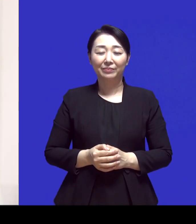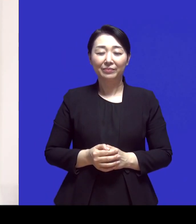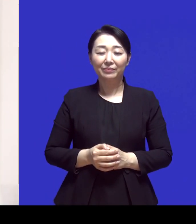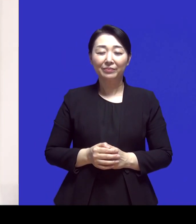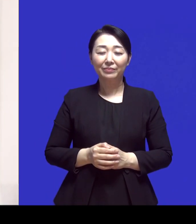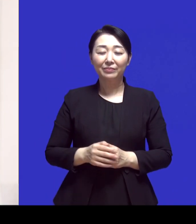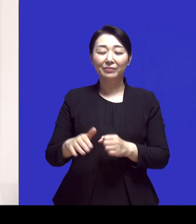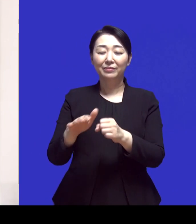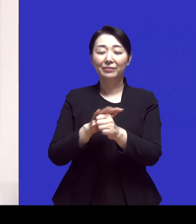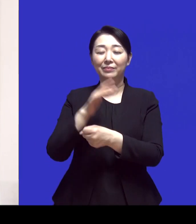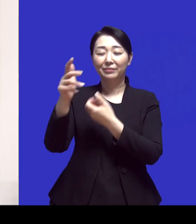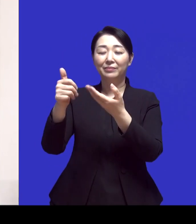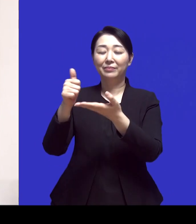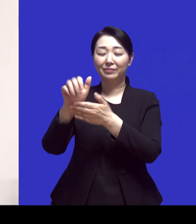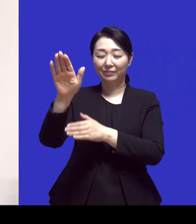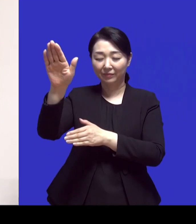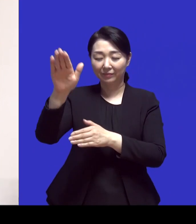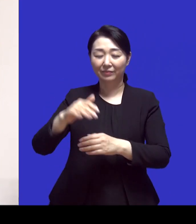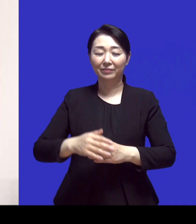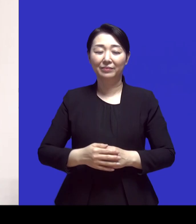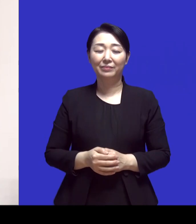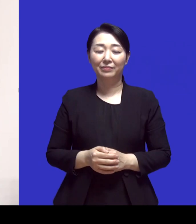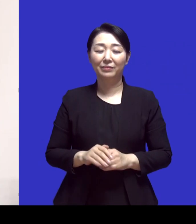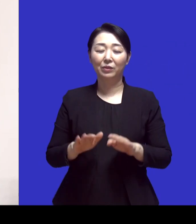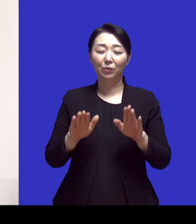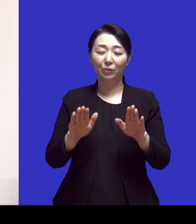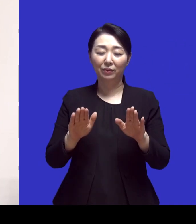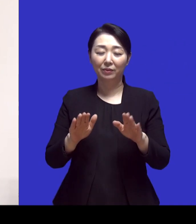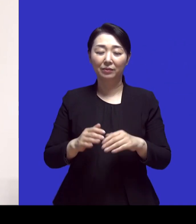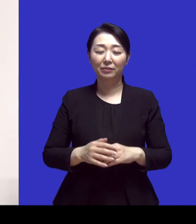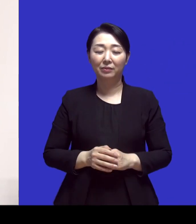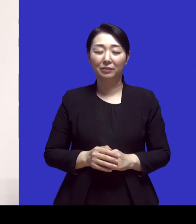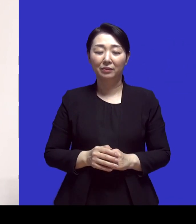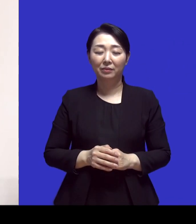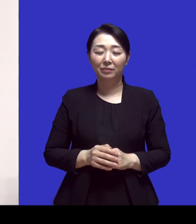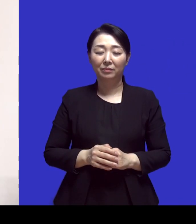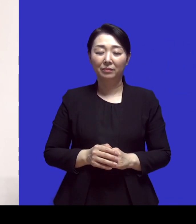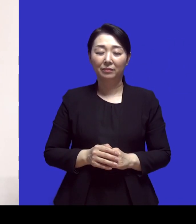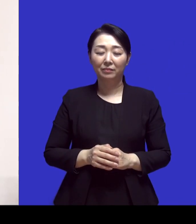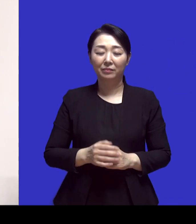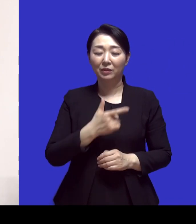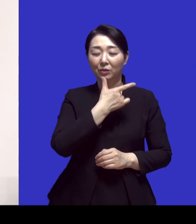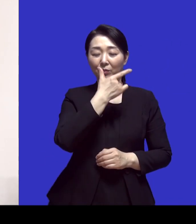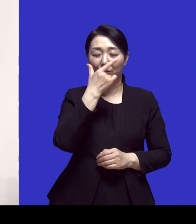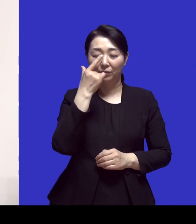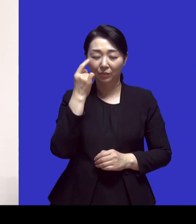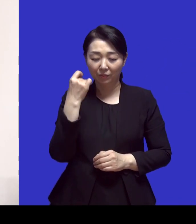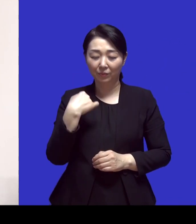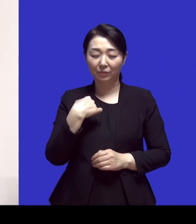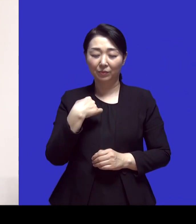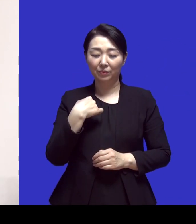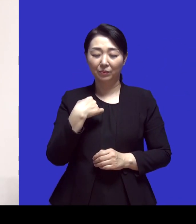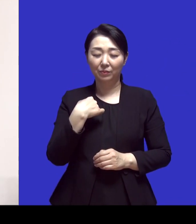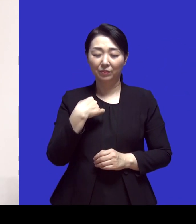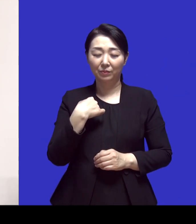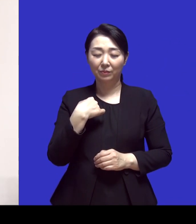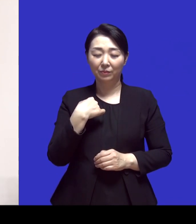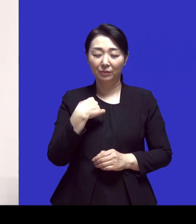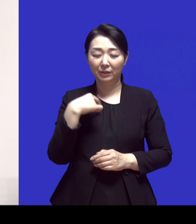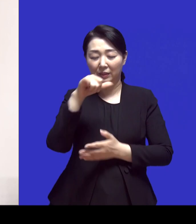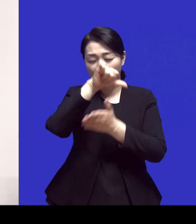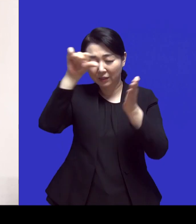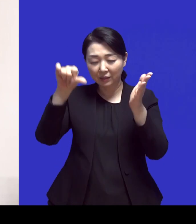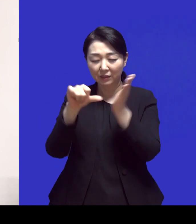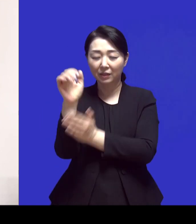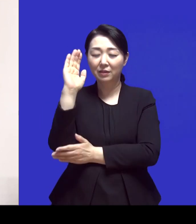사랑하는 하나님 오늘 부족한 저의 인생